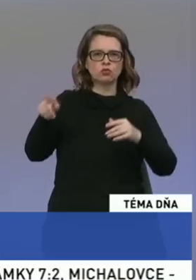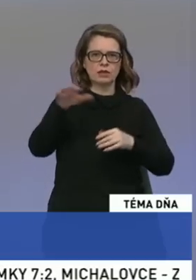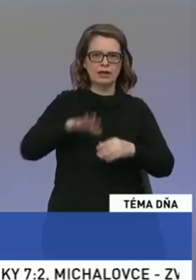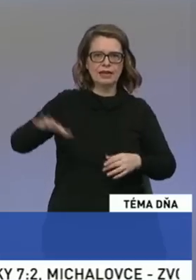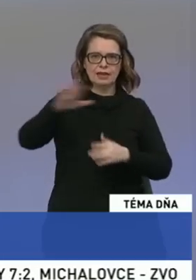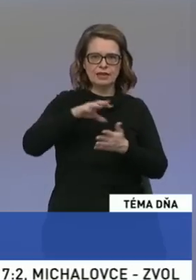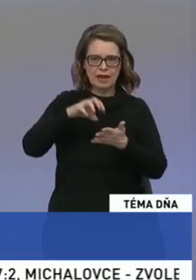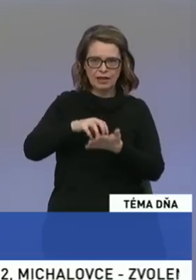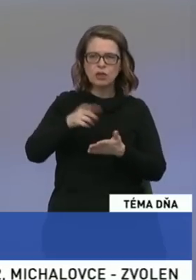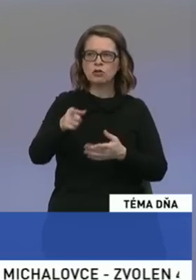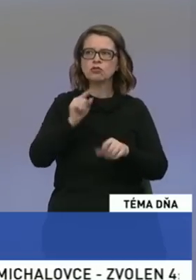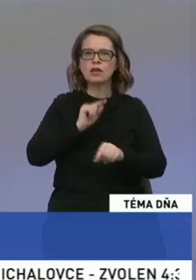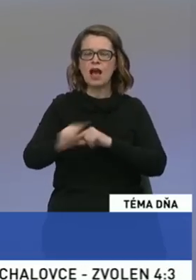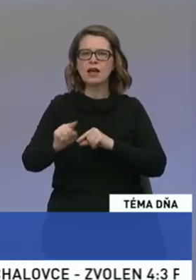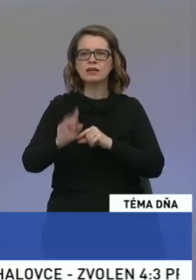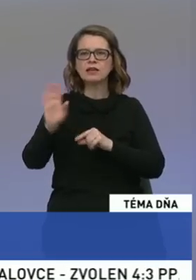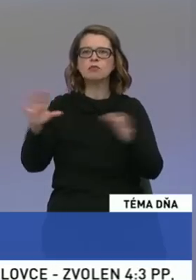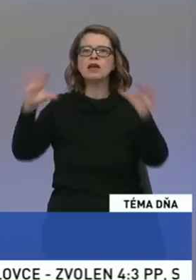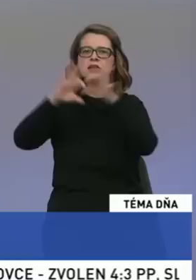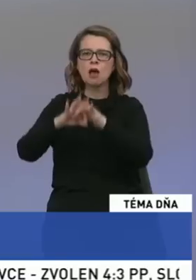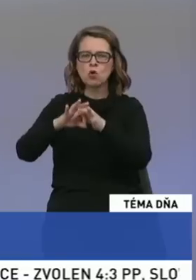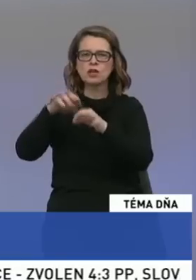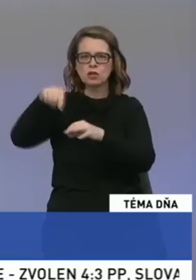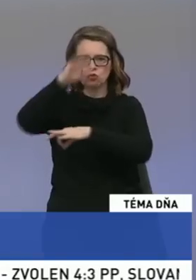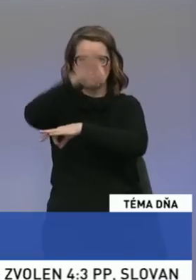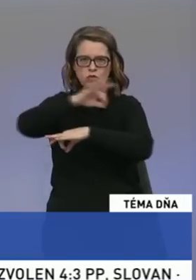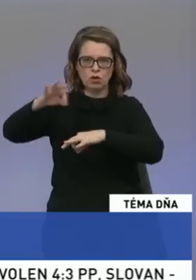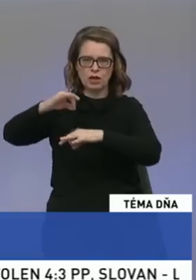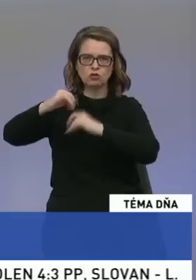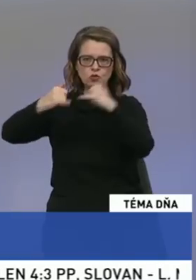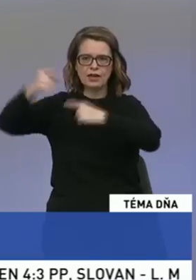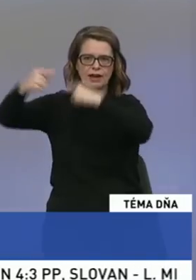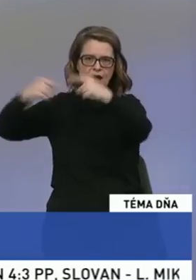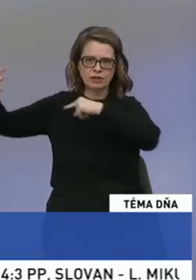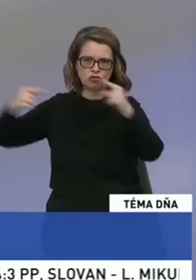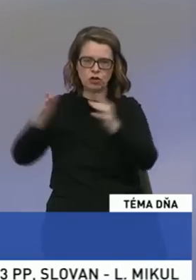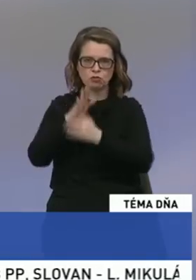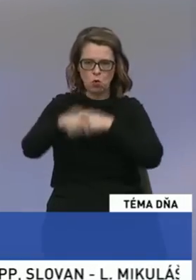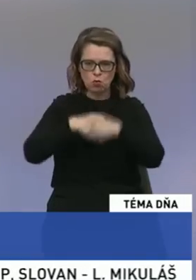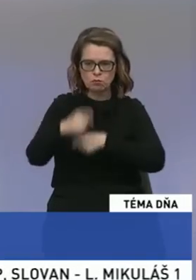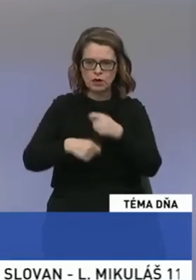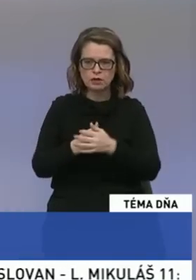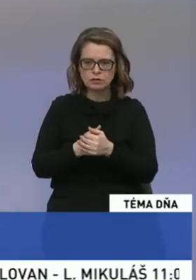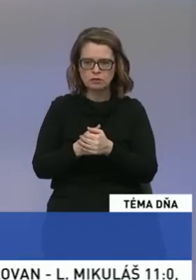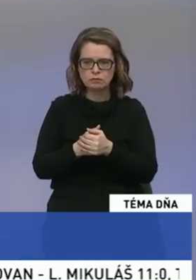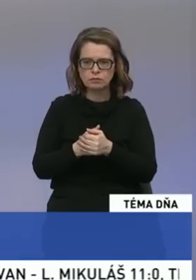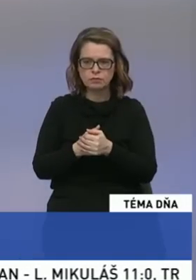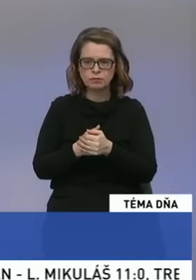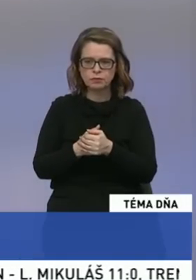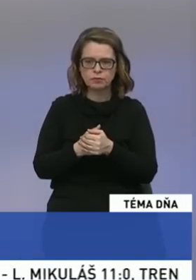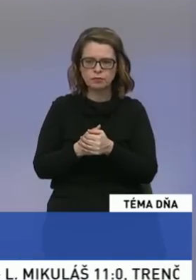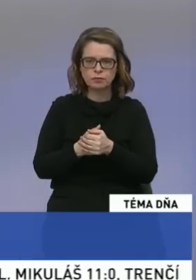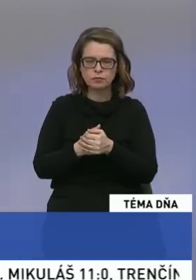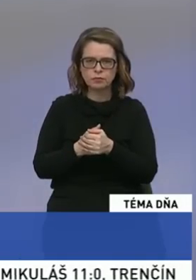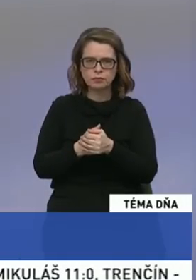aj chýba toho slabšieho zapojenia do tohto projektu. No a do hľadiska perspektívy, naozaj, treba s tomu verovať veľmi